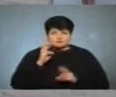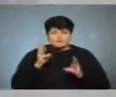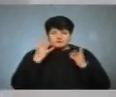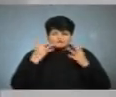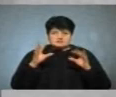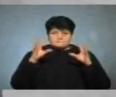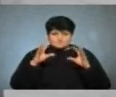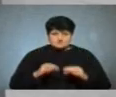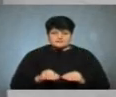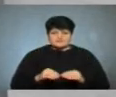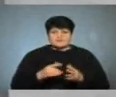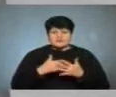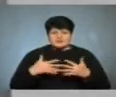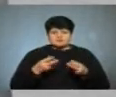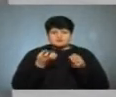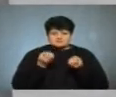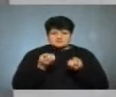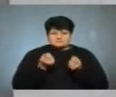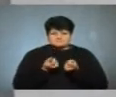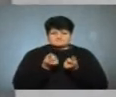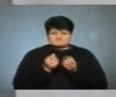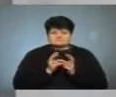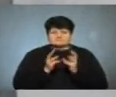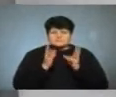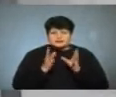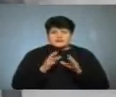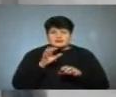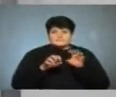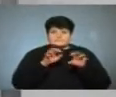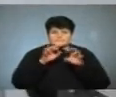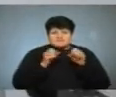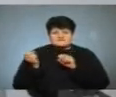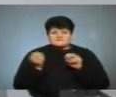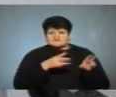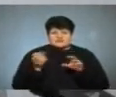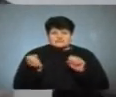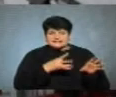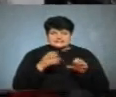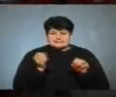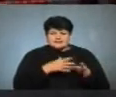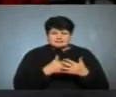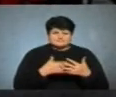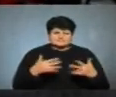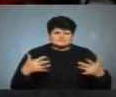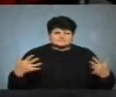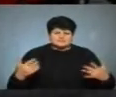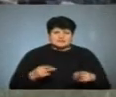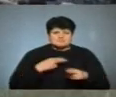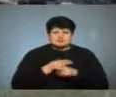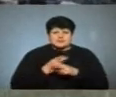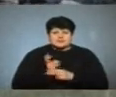погасили, але речі в квартирі продовжували тліти. Рятувальники піднімались по драбині та викидали речі власника, які заважали зайти в квартиру.